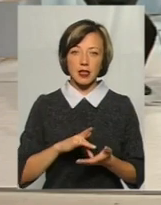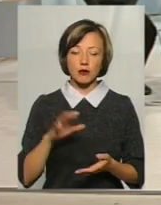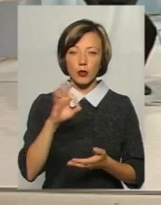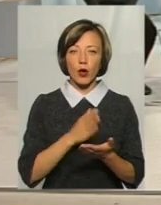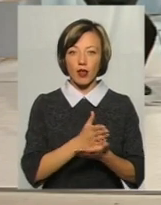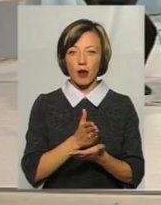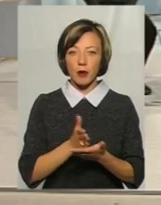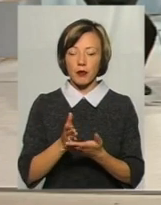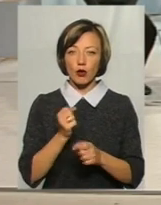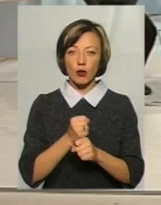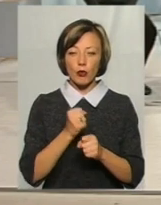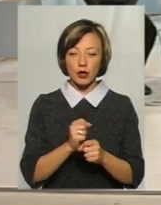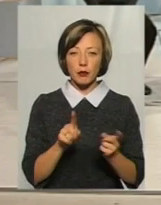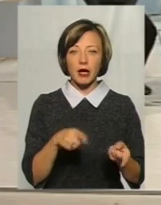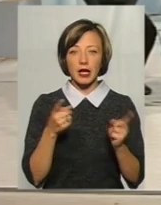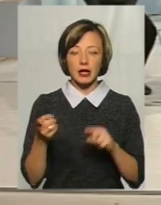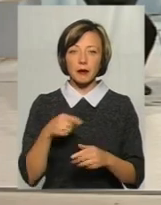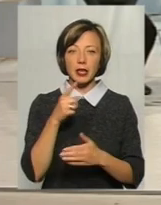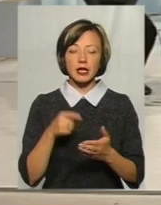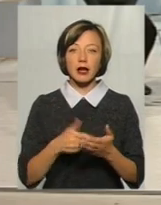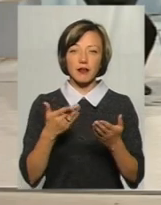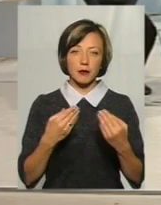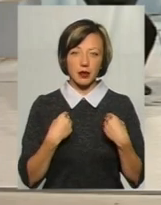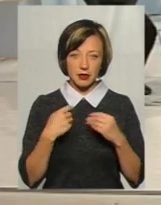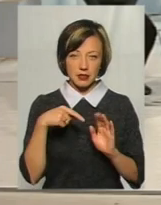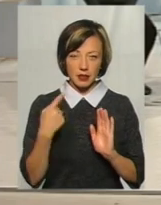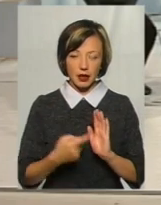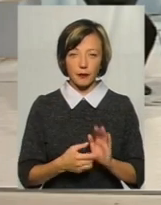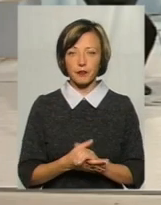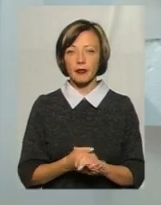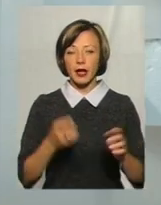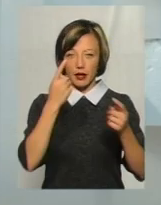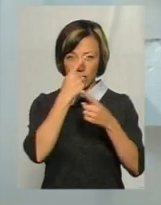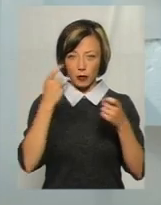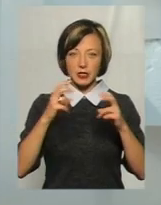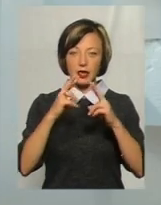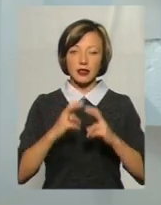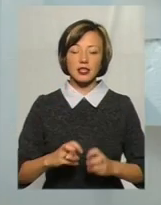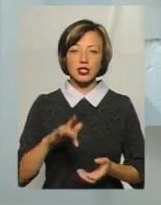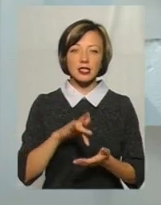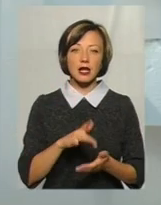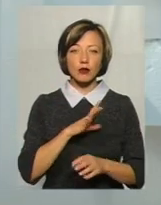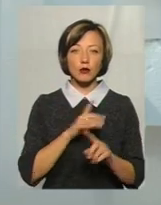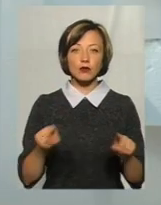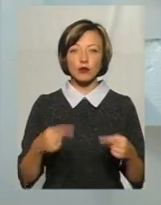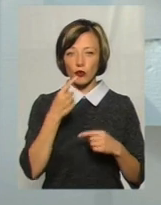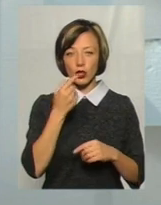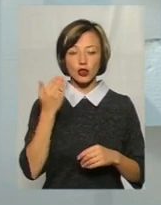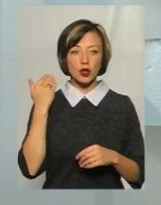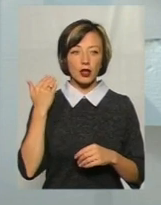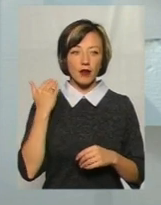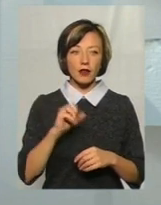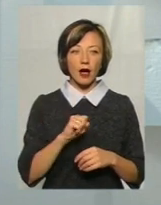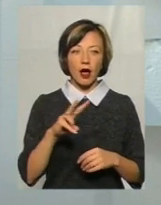роботи, а потім перейдемо до того питання, яке ви мені задали. Інформаційно-аналітичний центр був створений нещодавно,